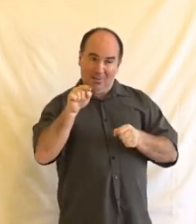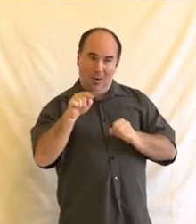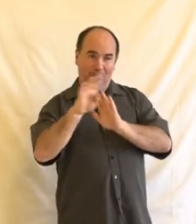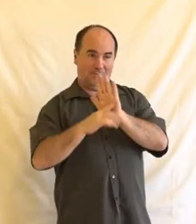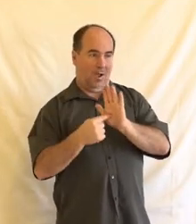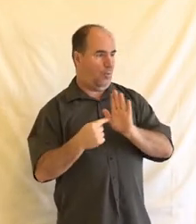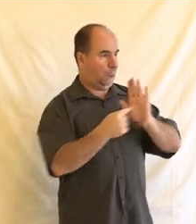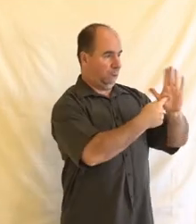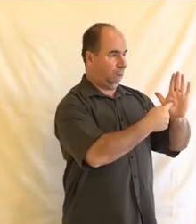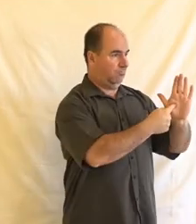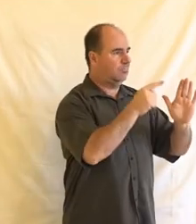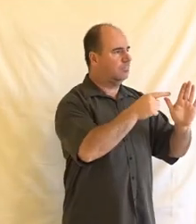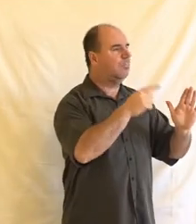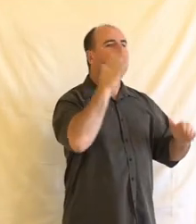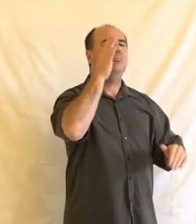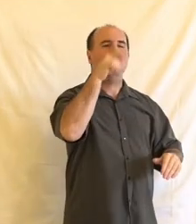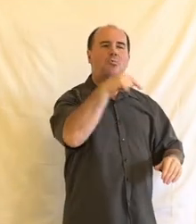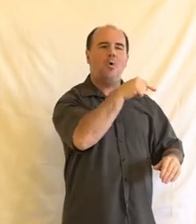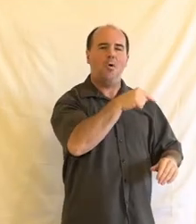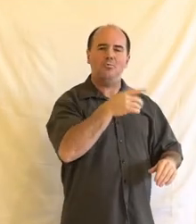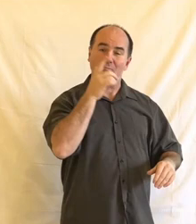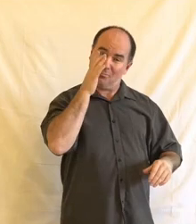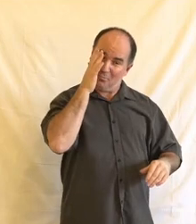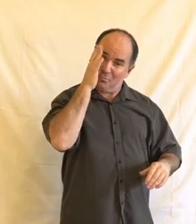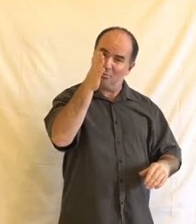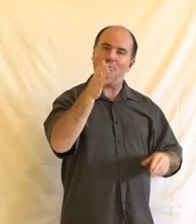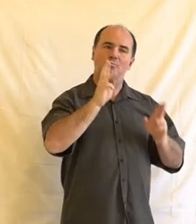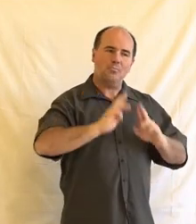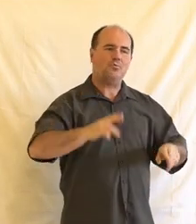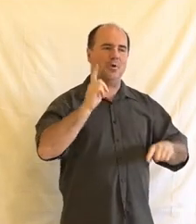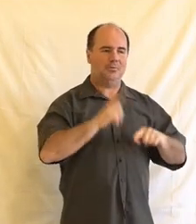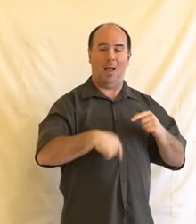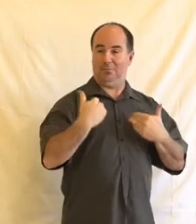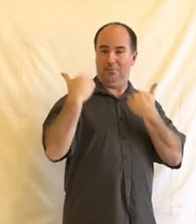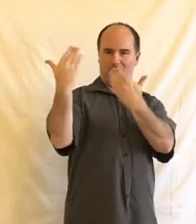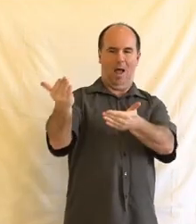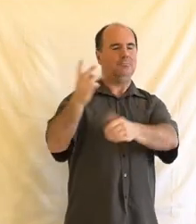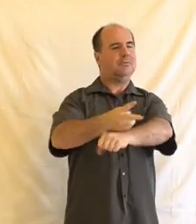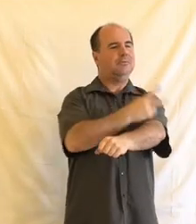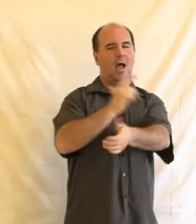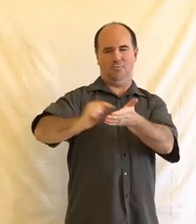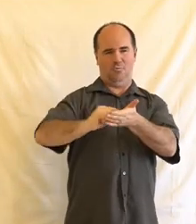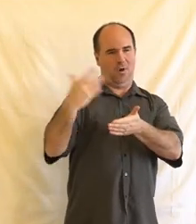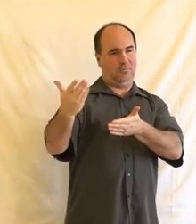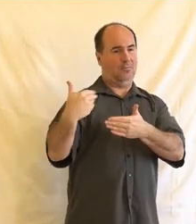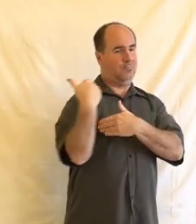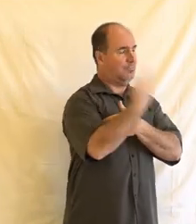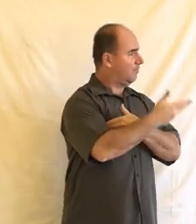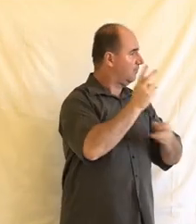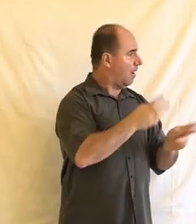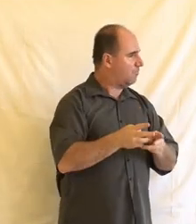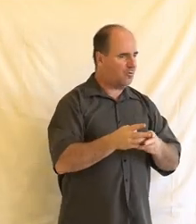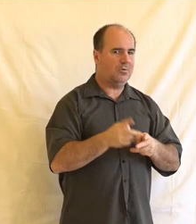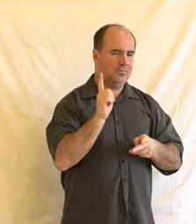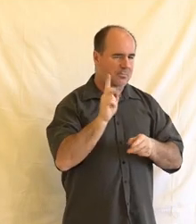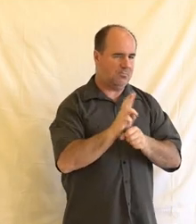budoucna. Protože v důsledku takovéhohle zákona dostává jeden státní úřad možnost rozhodnout a teď se omezí tohleto základní